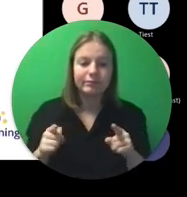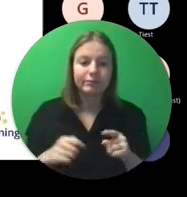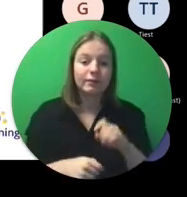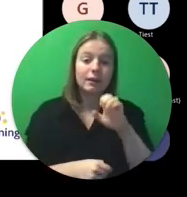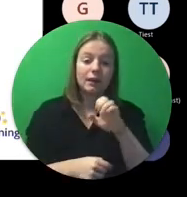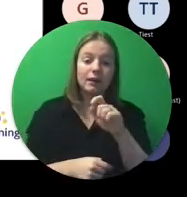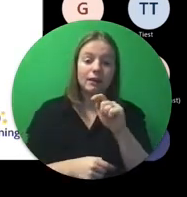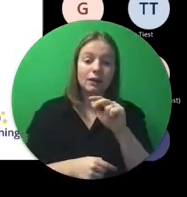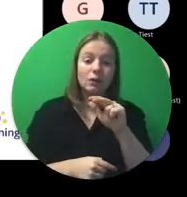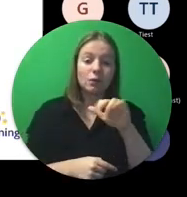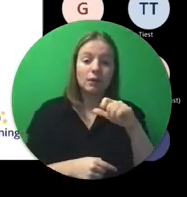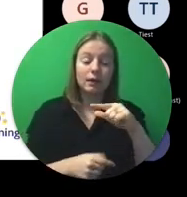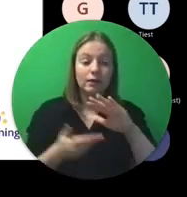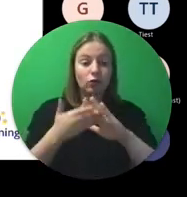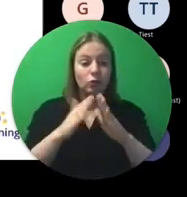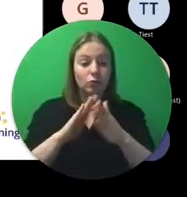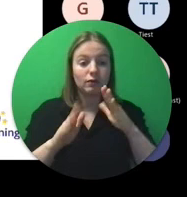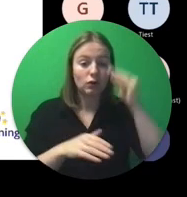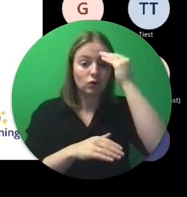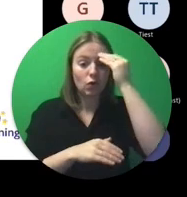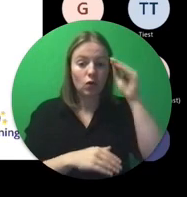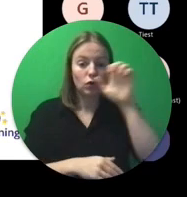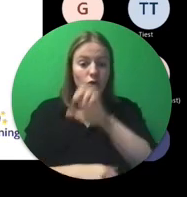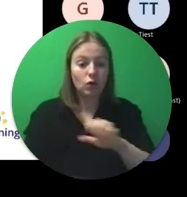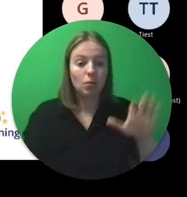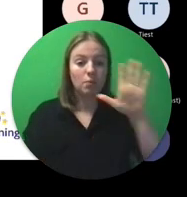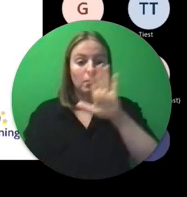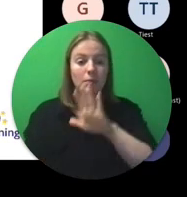E-Twinning is the community of schools in Europe.